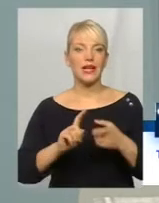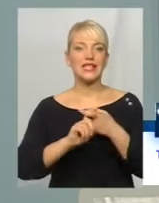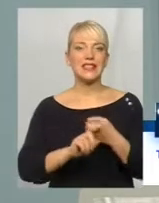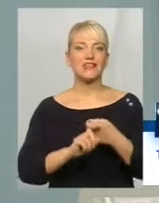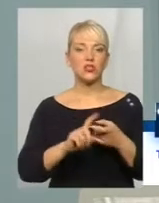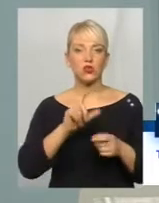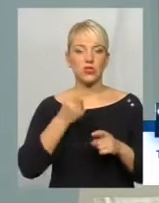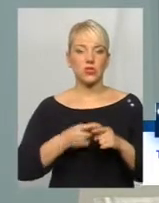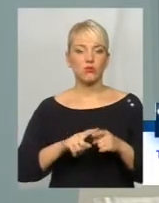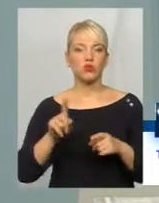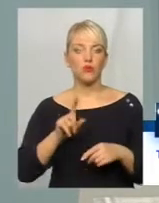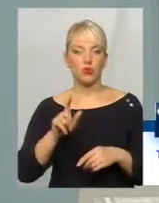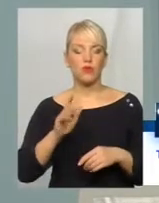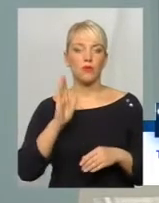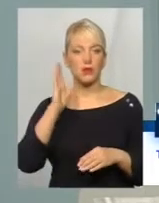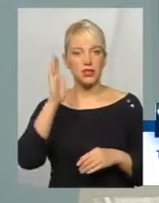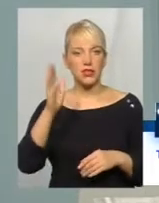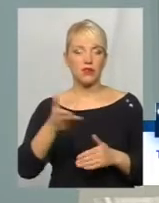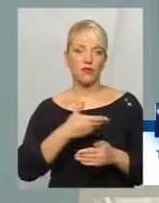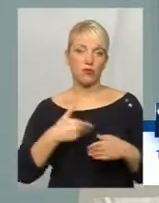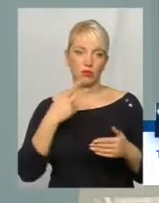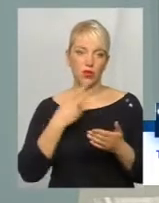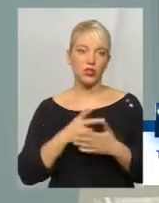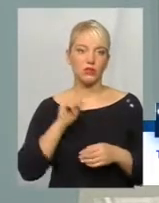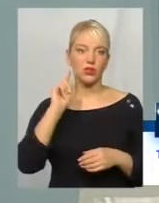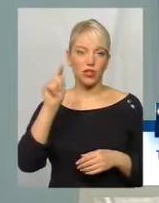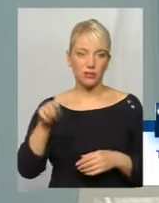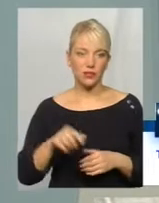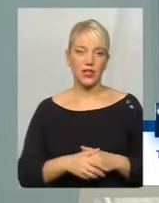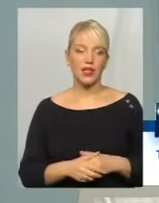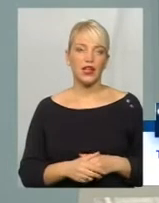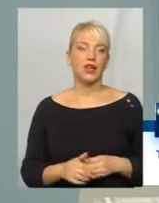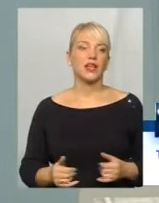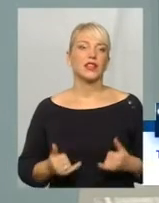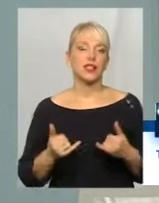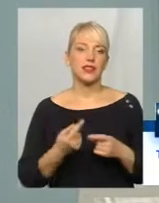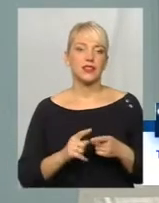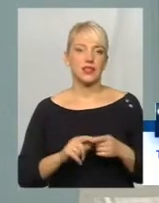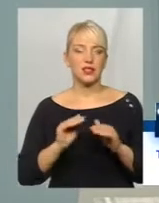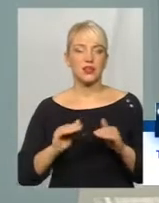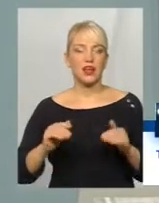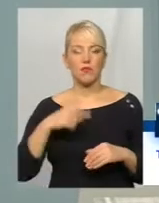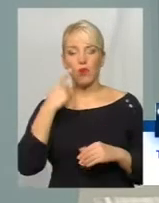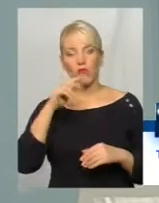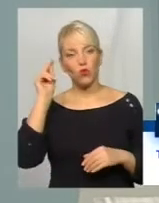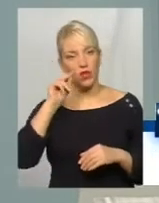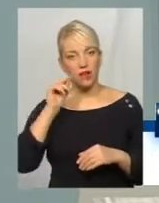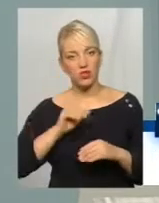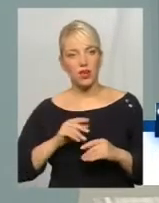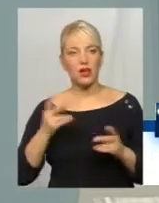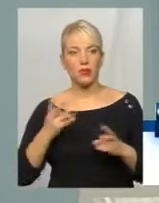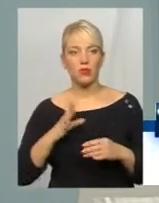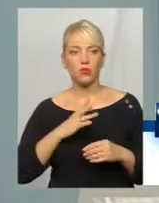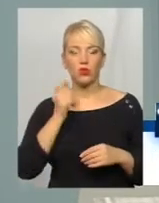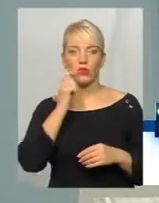тим, що все-таки перспективу ми бачимо саме там. Тому для цих дітей мовою навчання має стати все ж таки